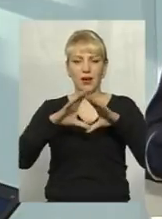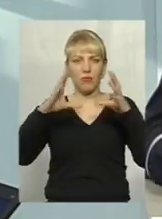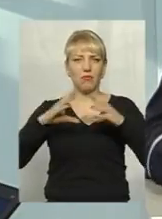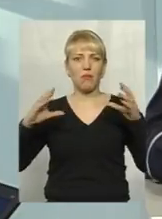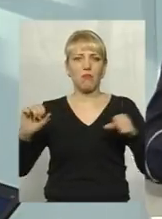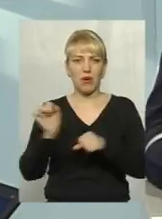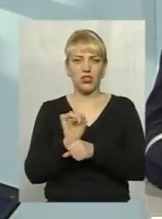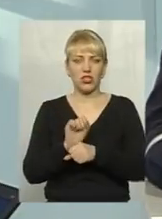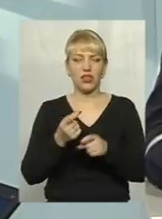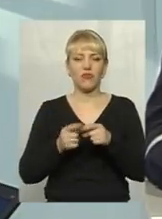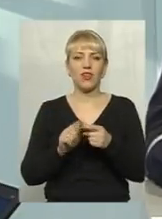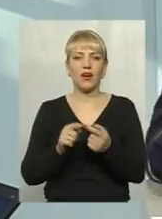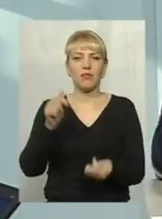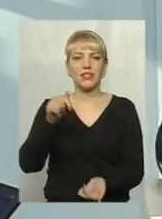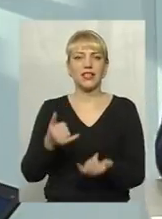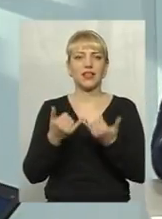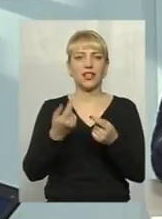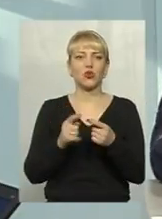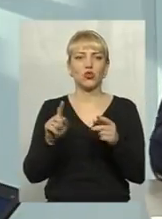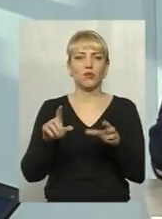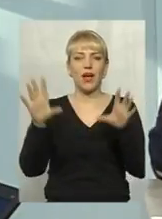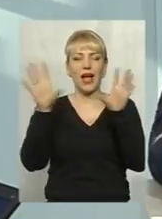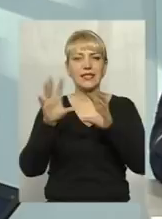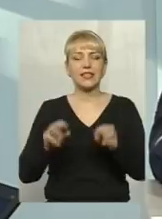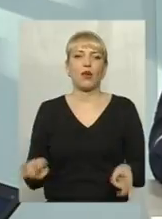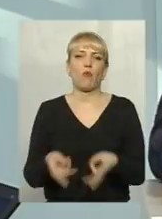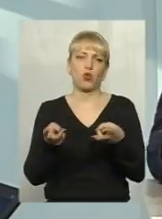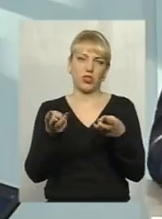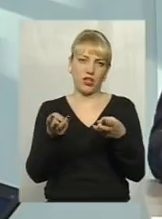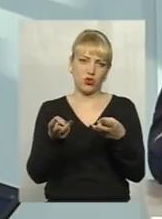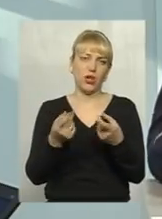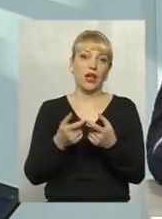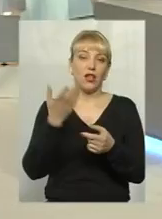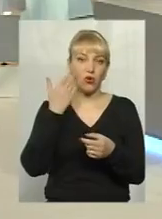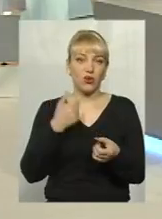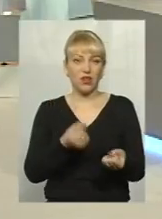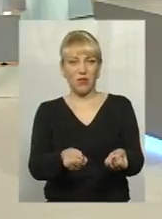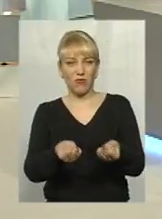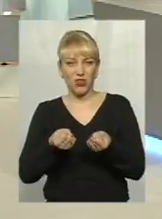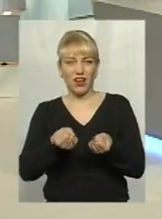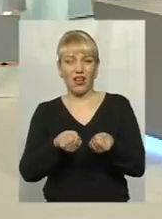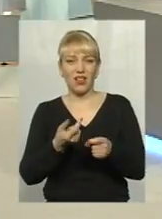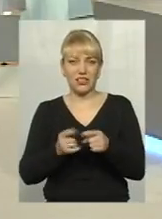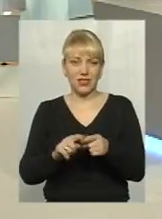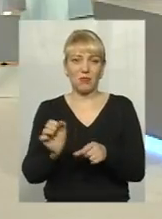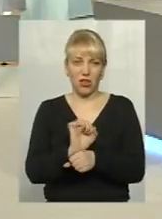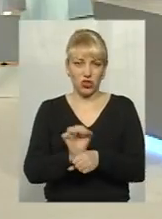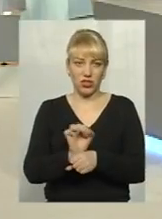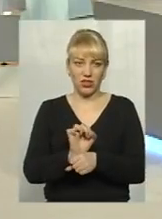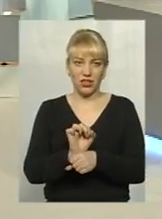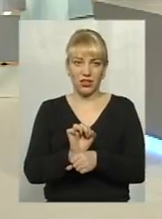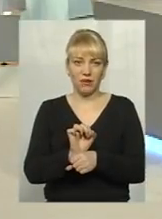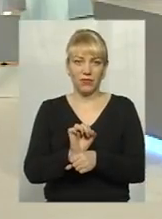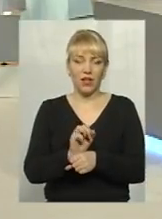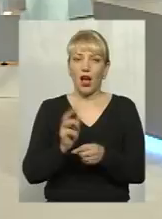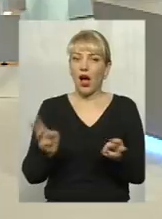призначена для того, щоб гасити пожежу. І тим самим, коли ми тягали цілу сутку ці машини, пожежі